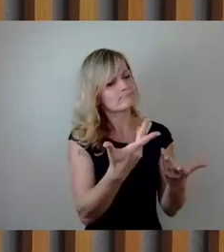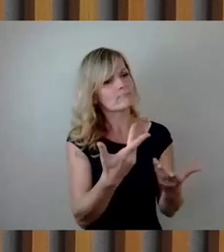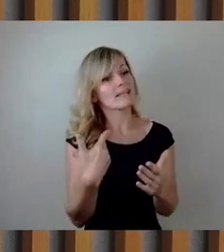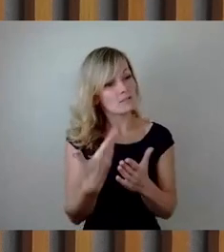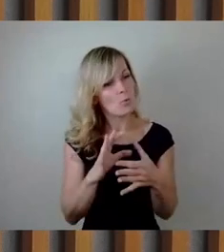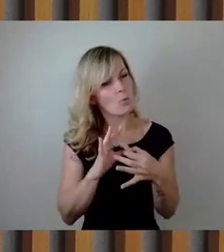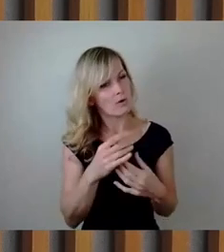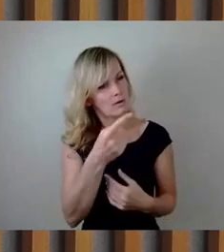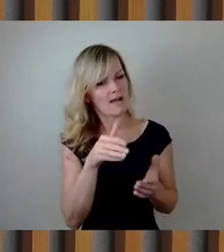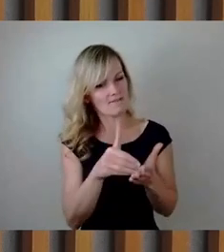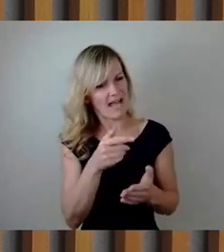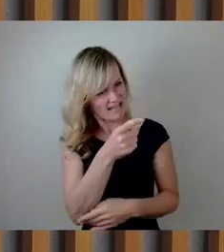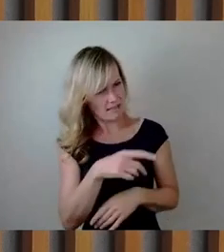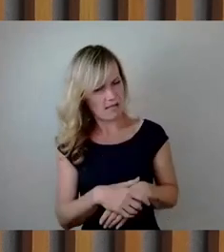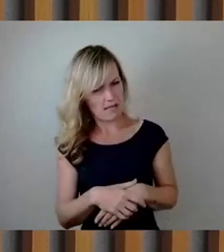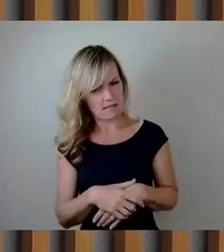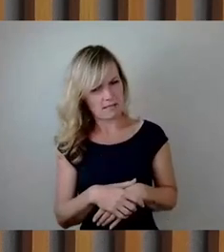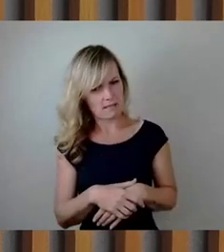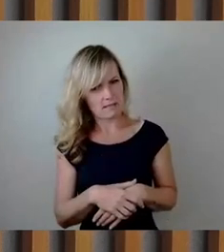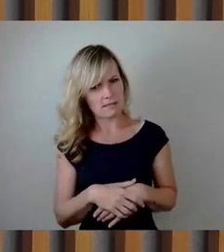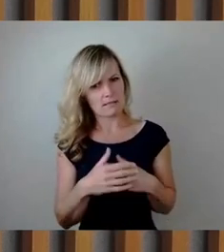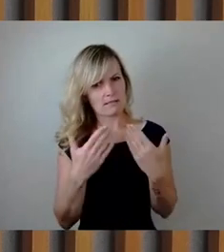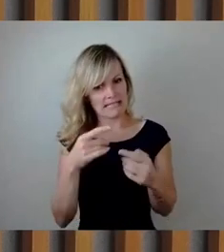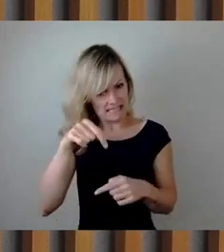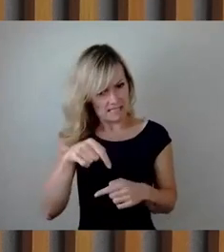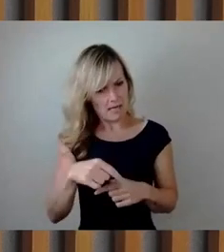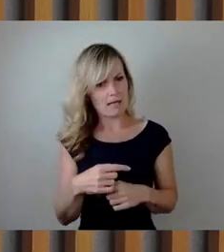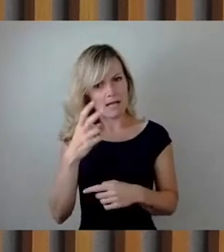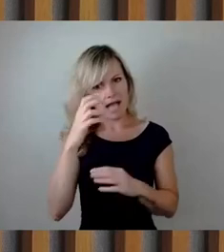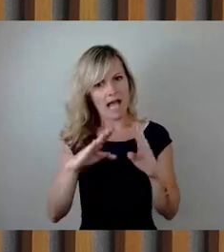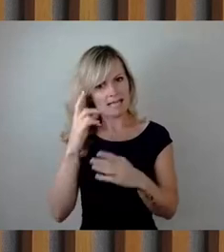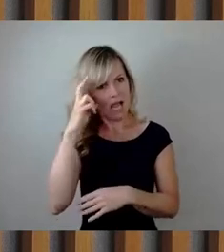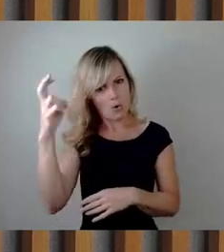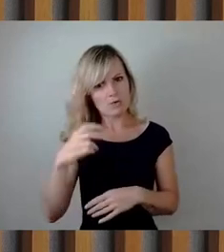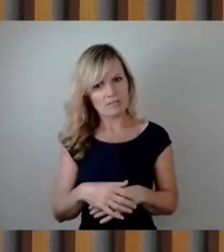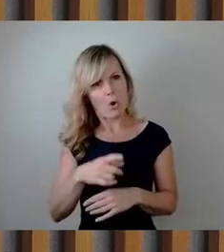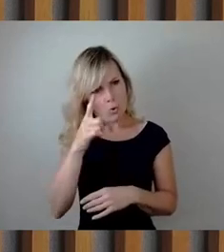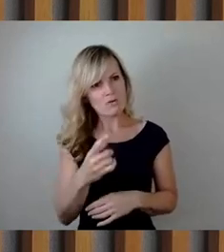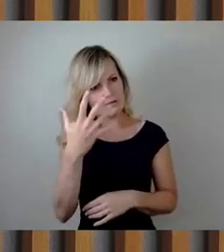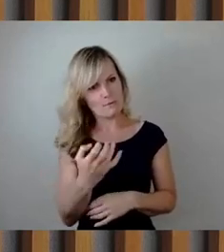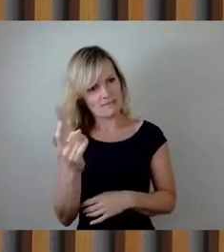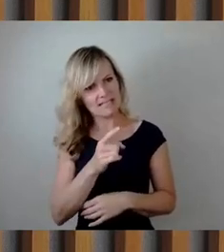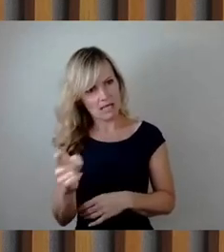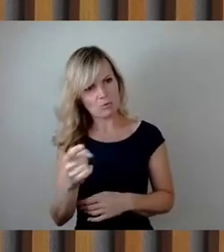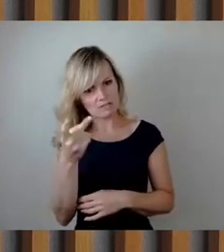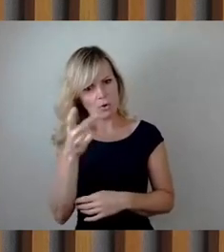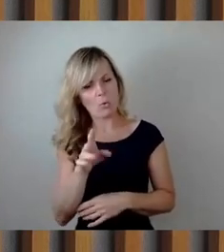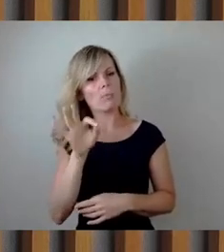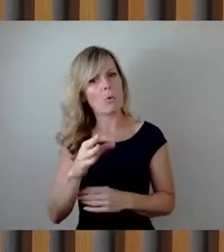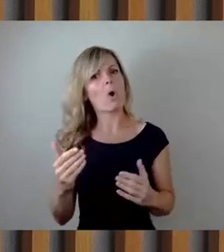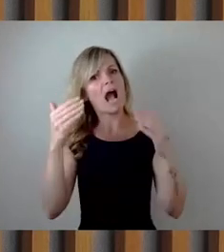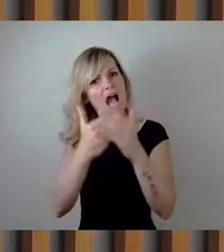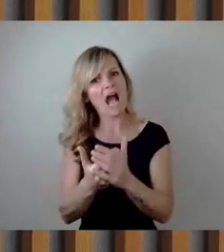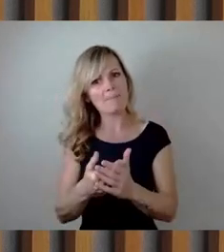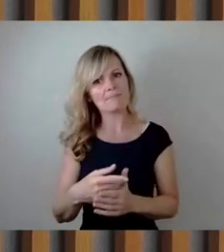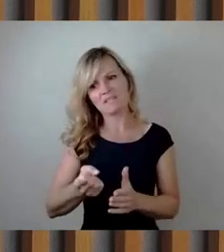weiterhin hier im Rathaus 150.000 Euro pro Abend auf den Kopf zu